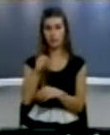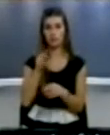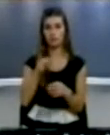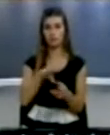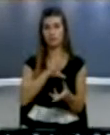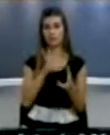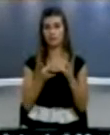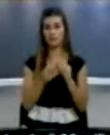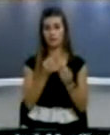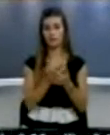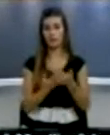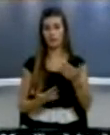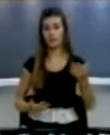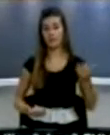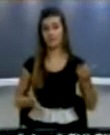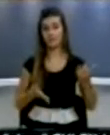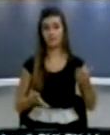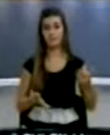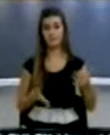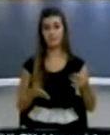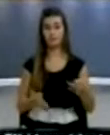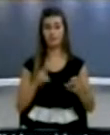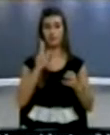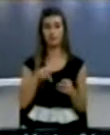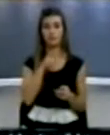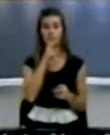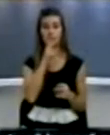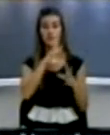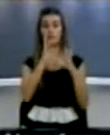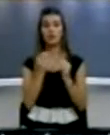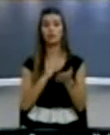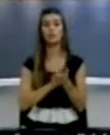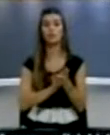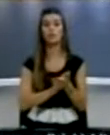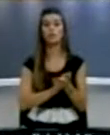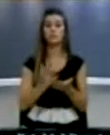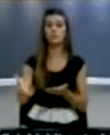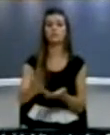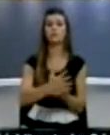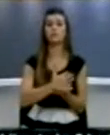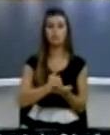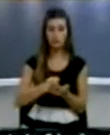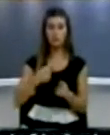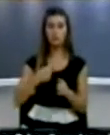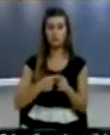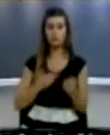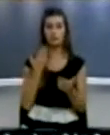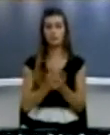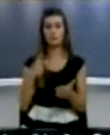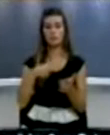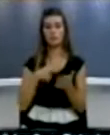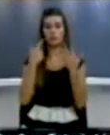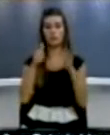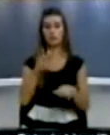dhe ta obligon të qeverin e Republikës Kosovës që tim bledhë të gjitha faktet Dhe të delte me një padin fillem të vitit 2017